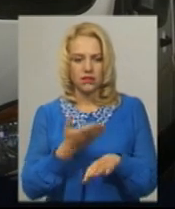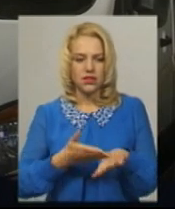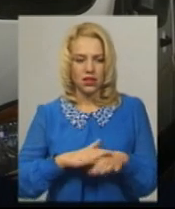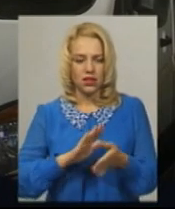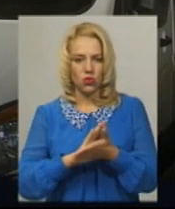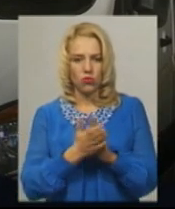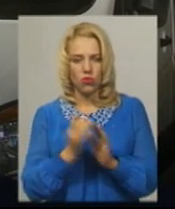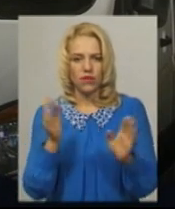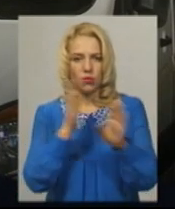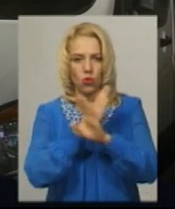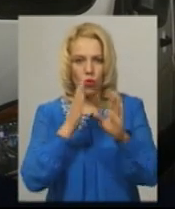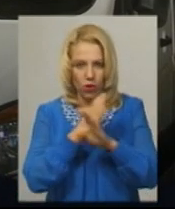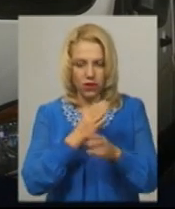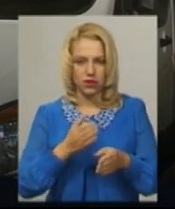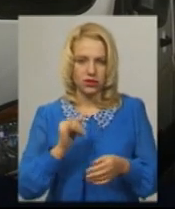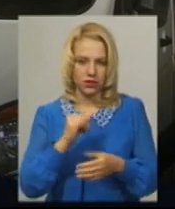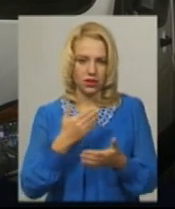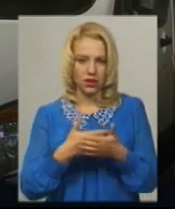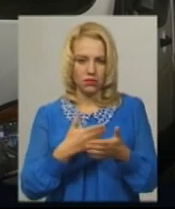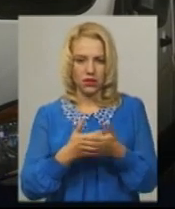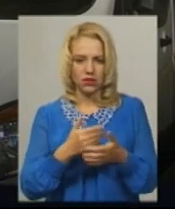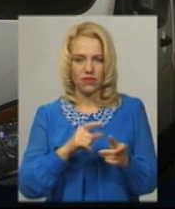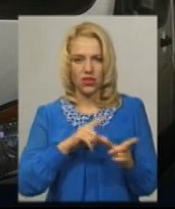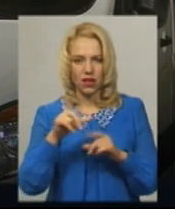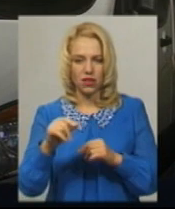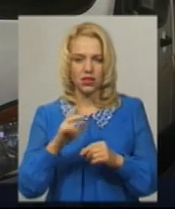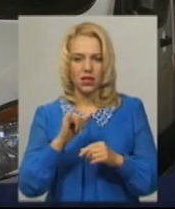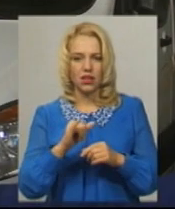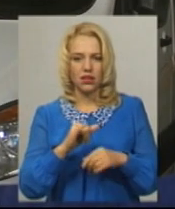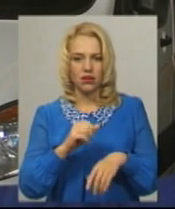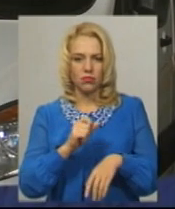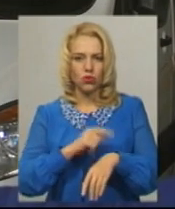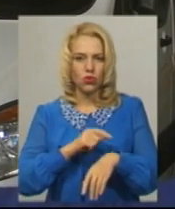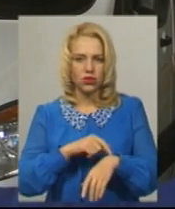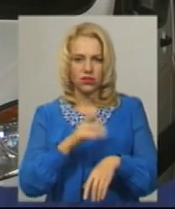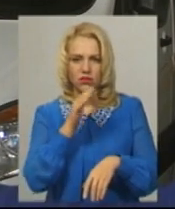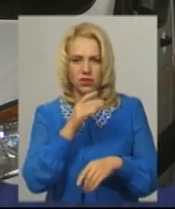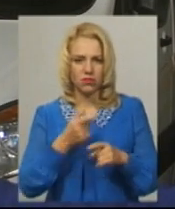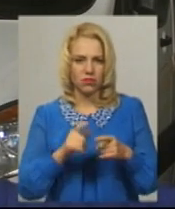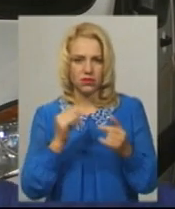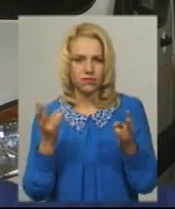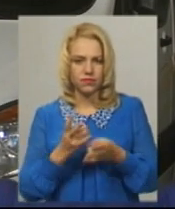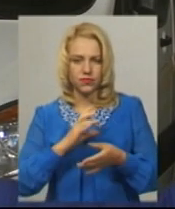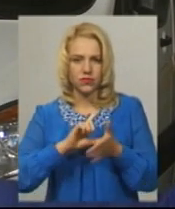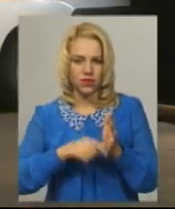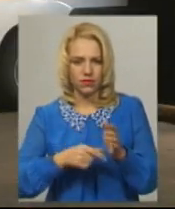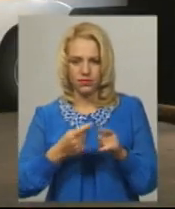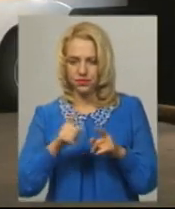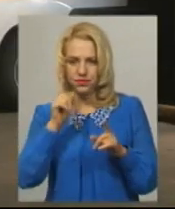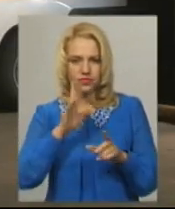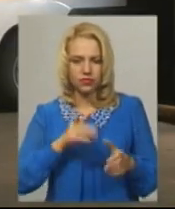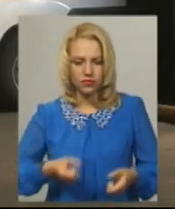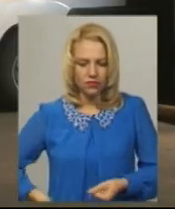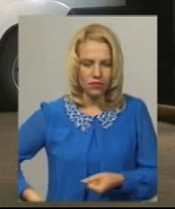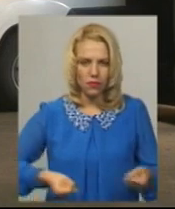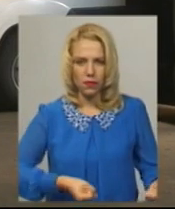умовах, і погодніх, і на ДТП виїжджати, тобто і по будинках, з ношами виходити незручно. Через